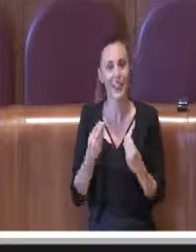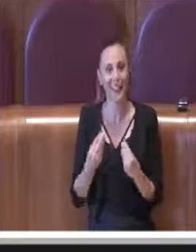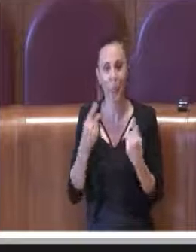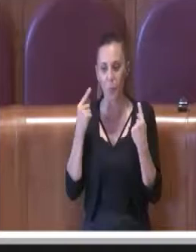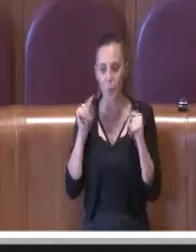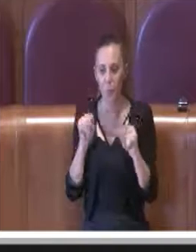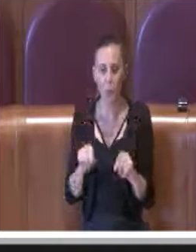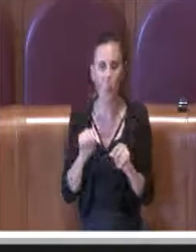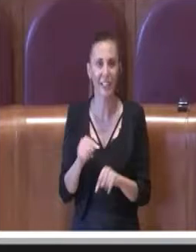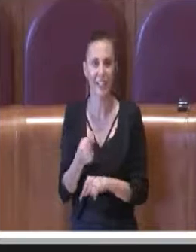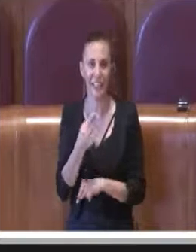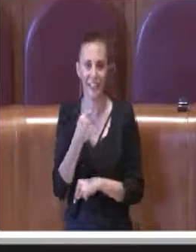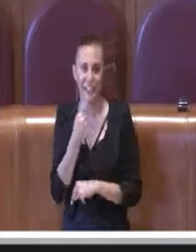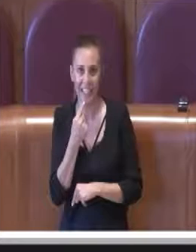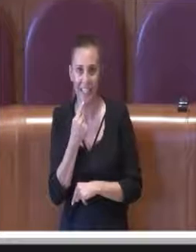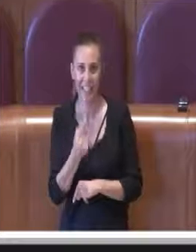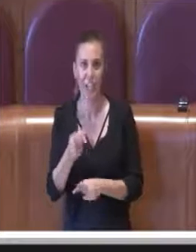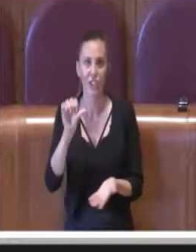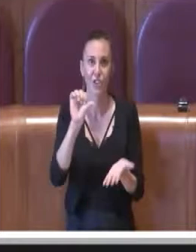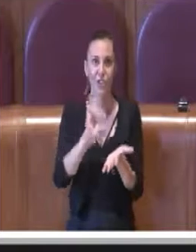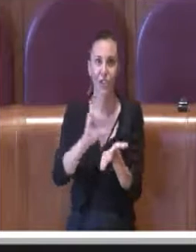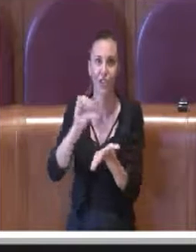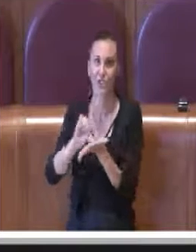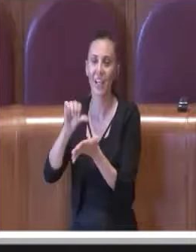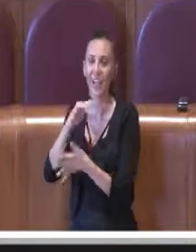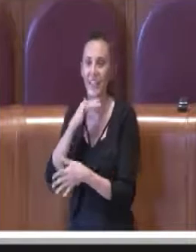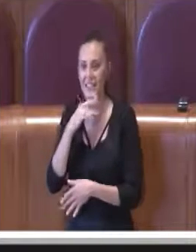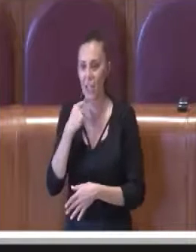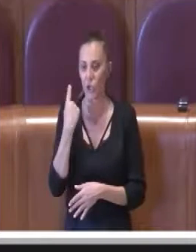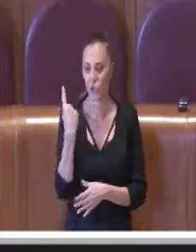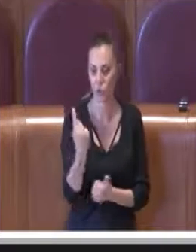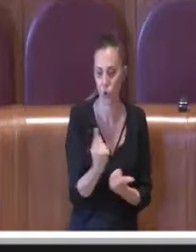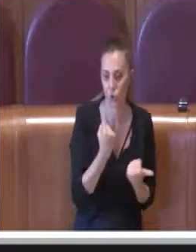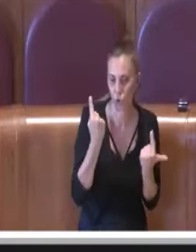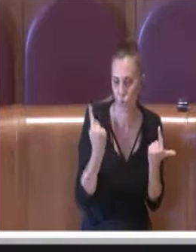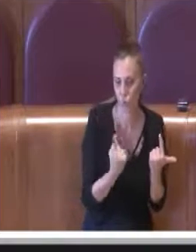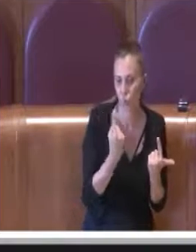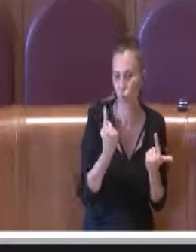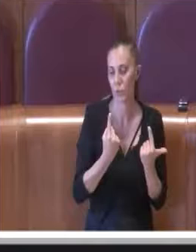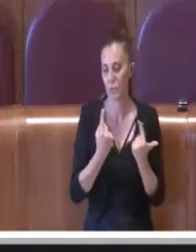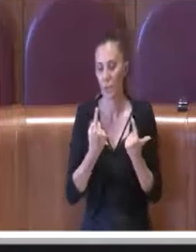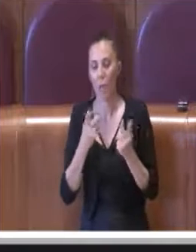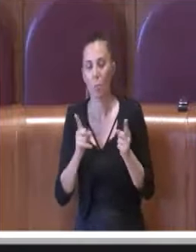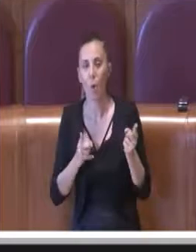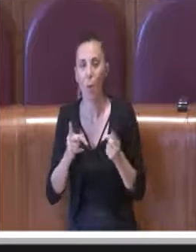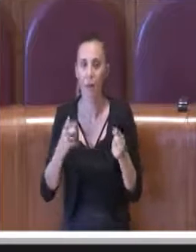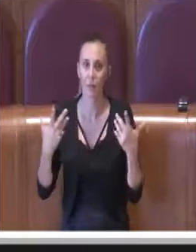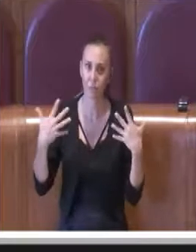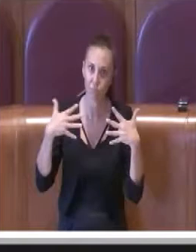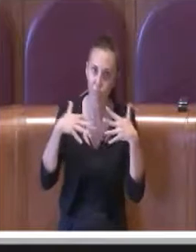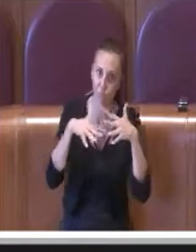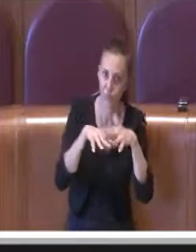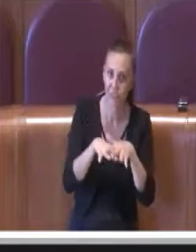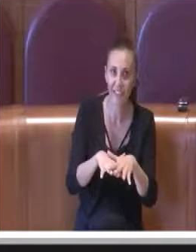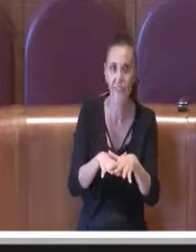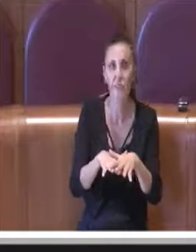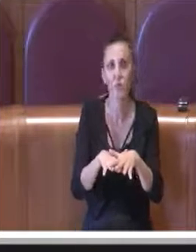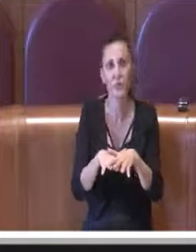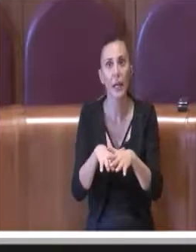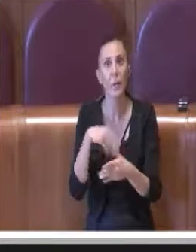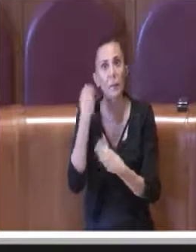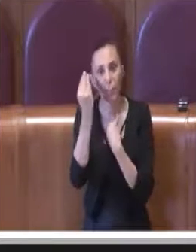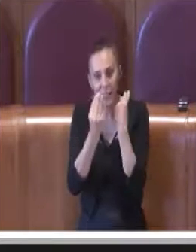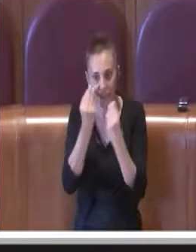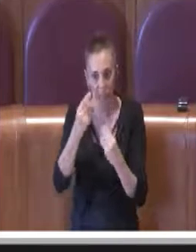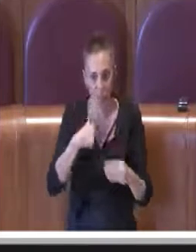si parla di centri anziani, di solitudine, di momenti di aggregazione. Figuriamoci se noi,